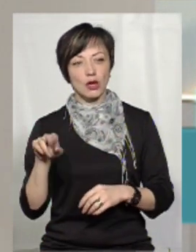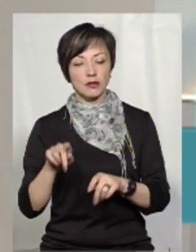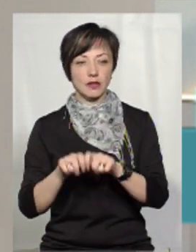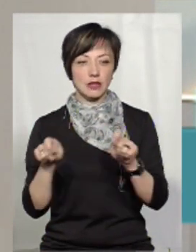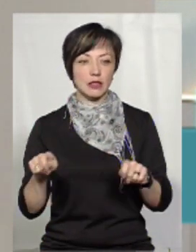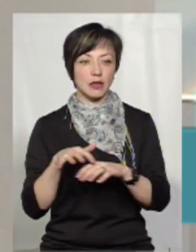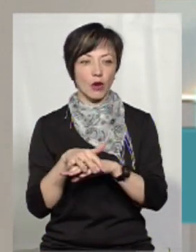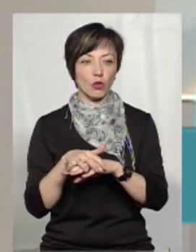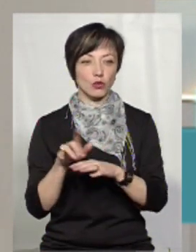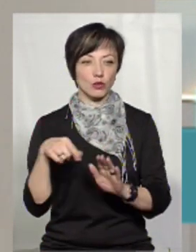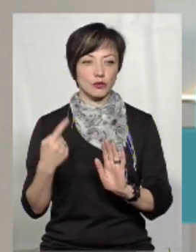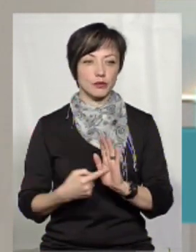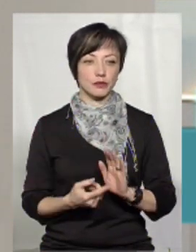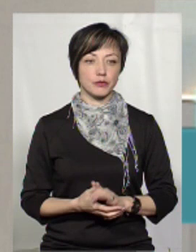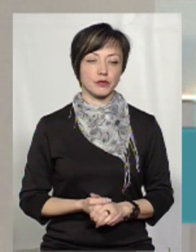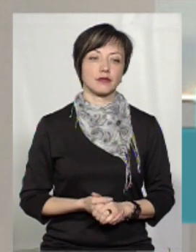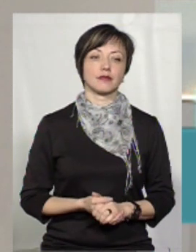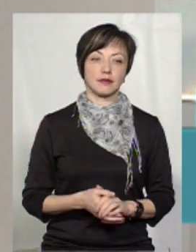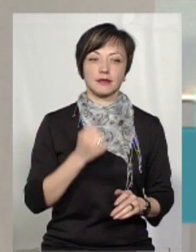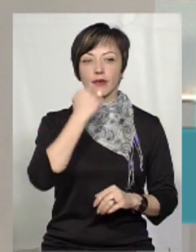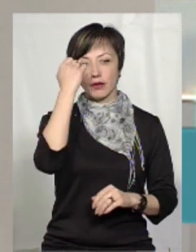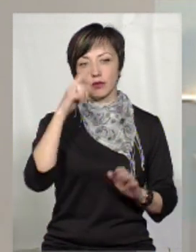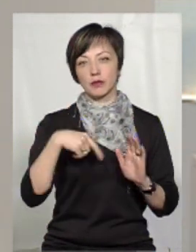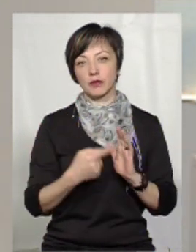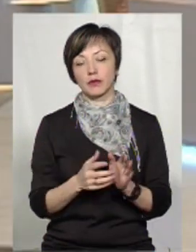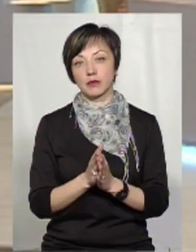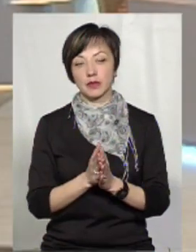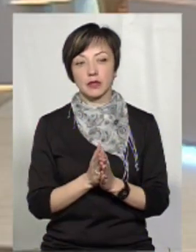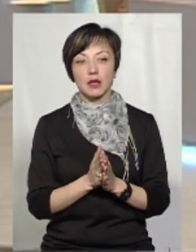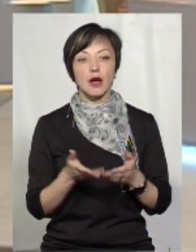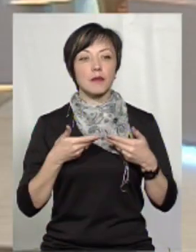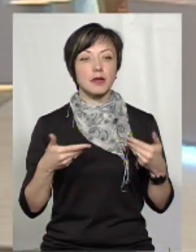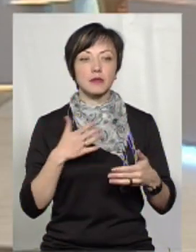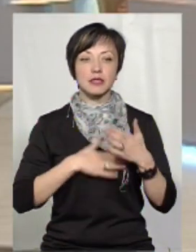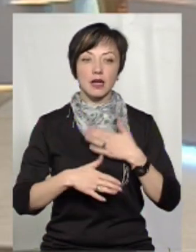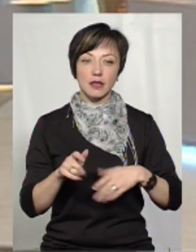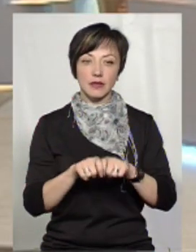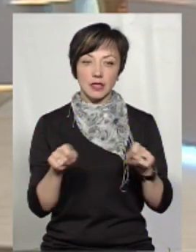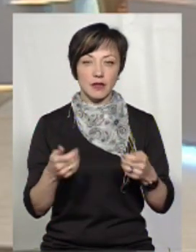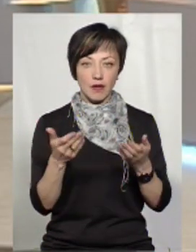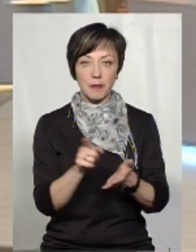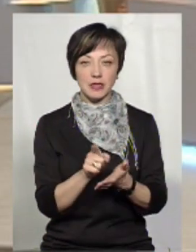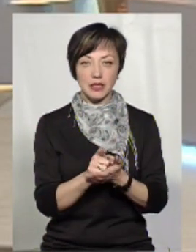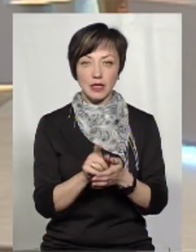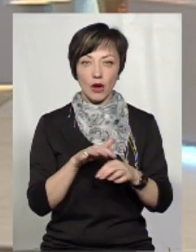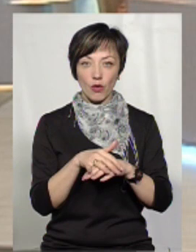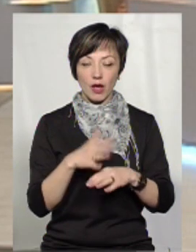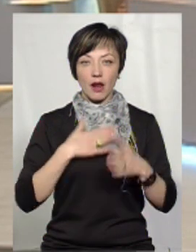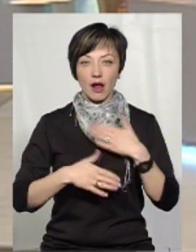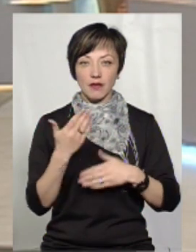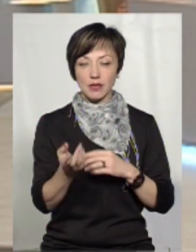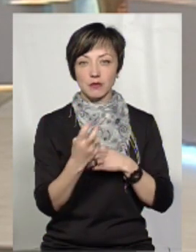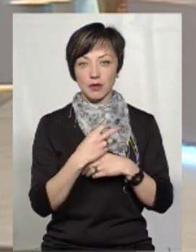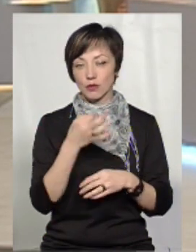Дякую за запитання. Ми би з радістю відкрили вам пенсійний рахунок і раді